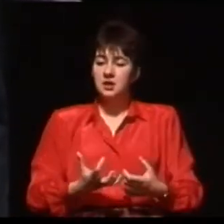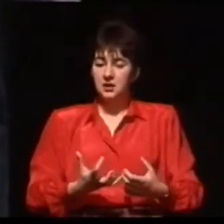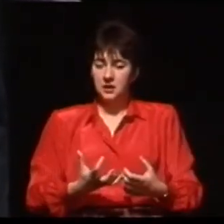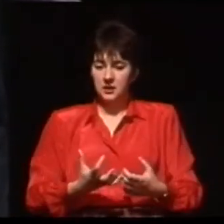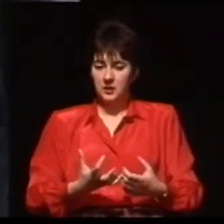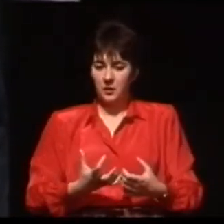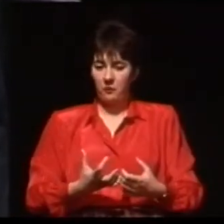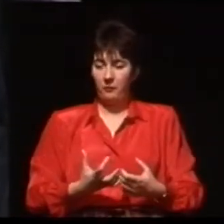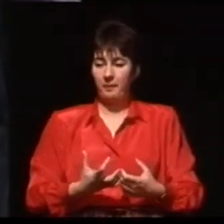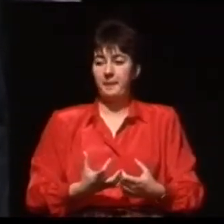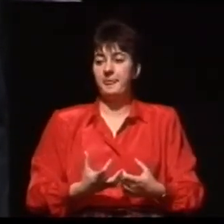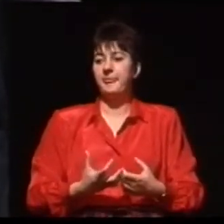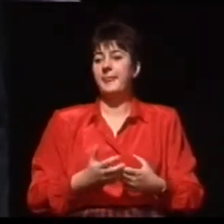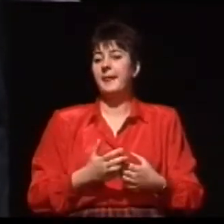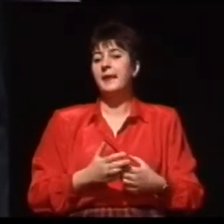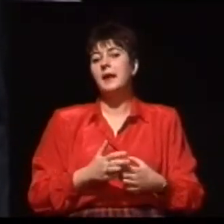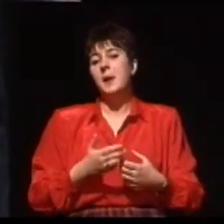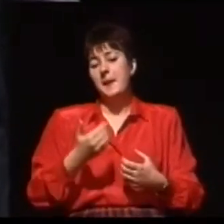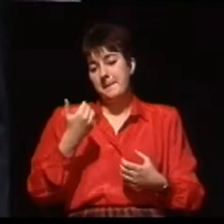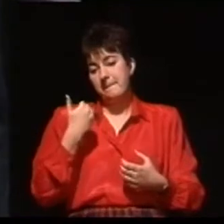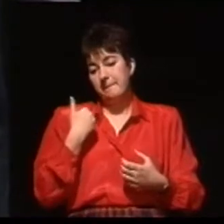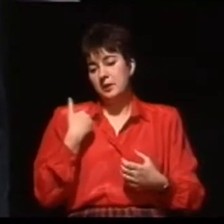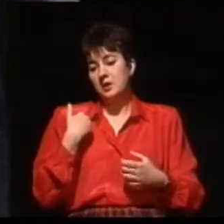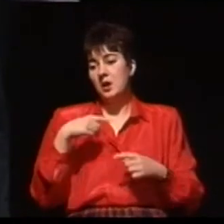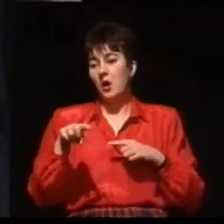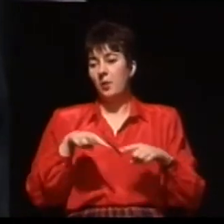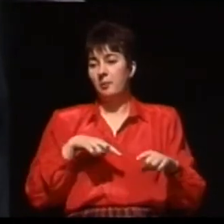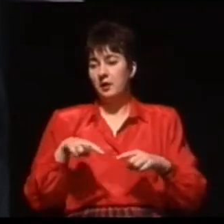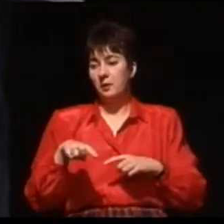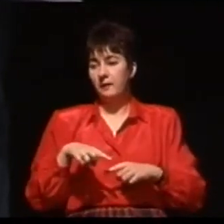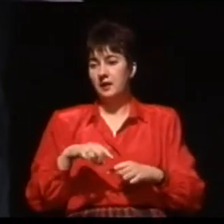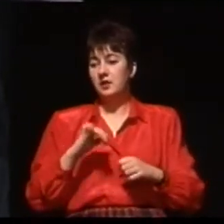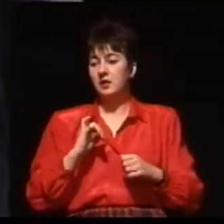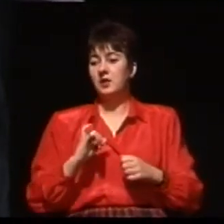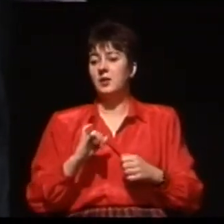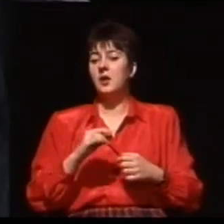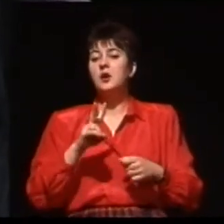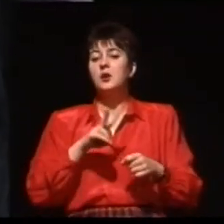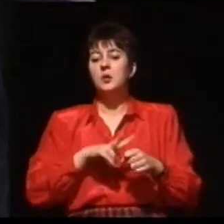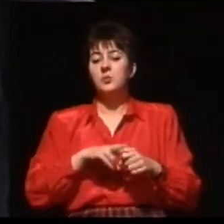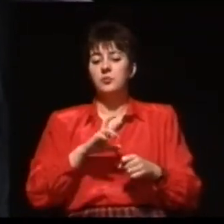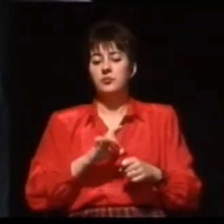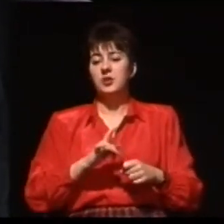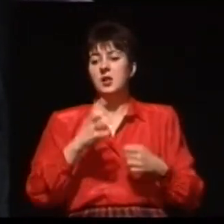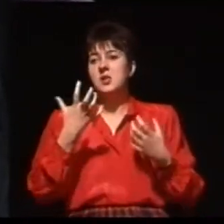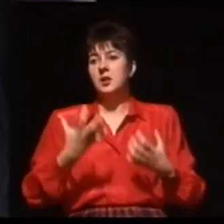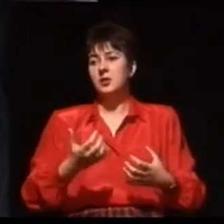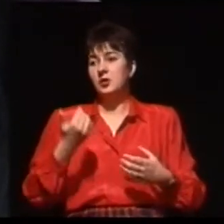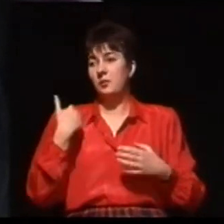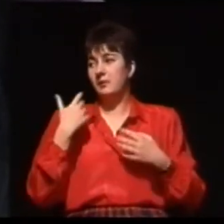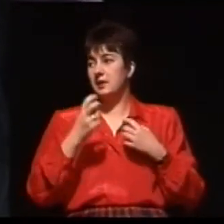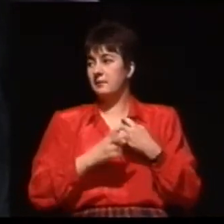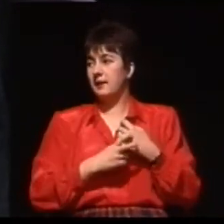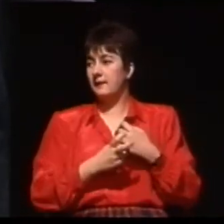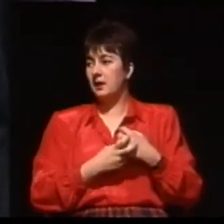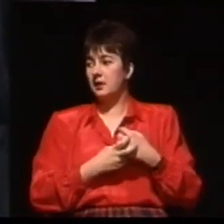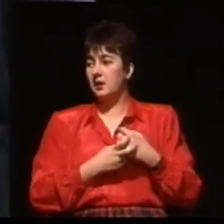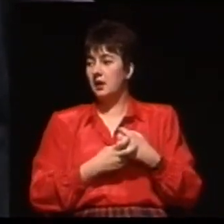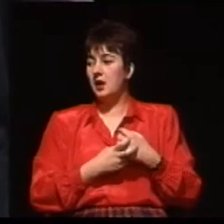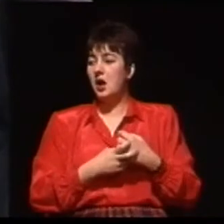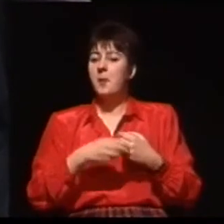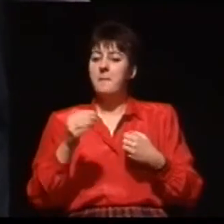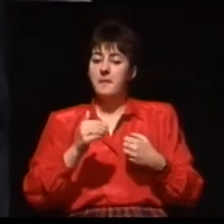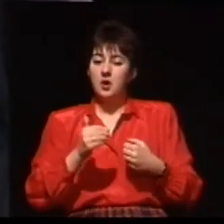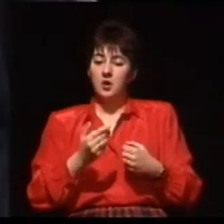ktoś im da skierowanie, czy nie, będą przez nas przyjęci. W takiej kolejności, w jakiej się zgłaszają i